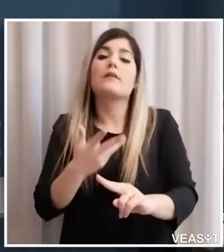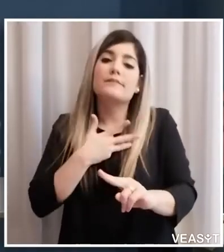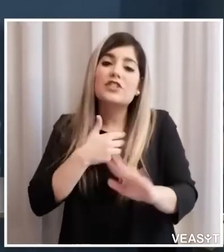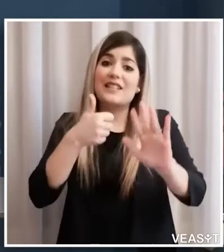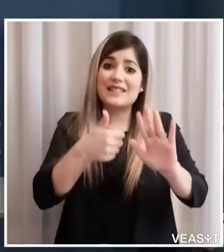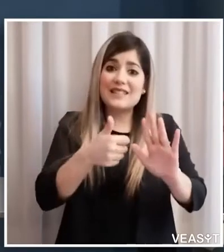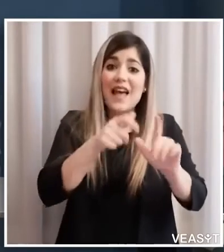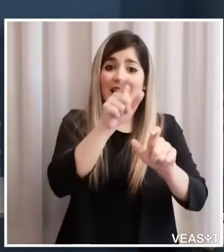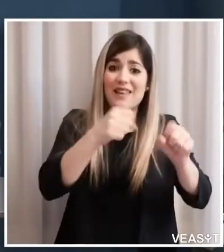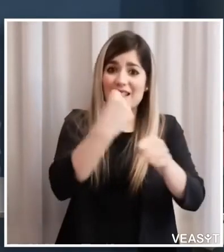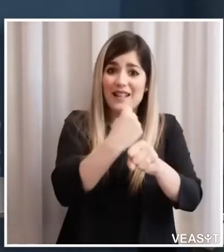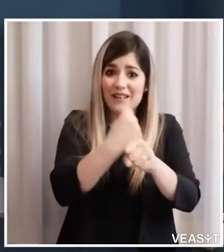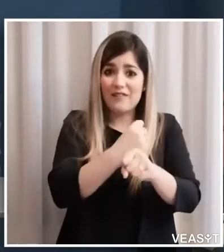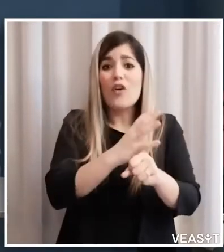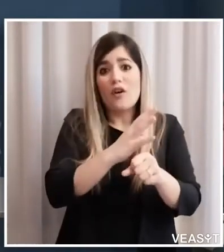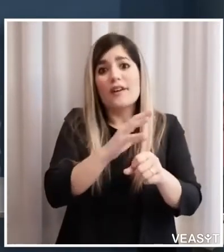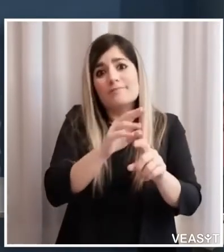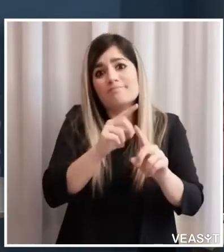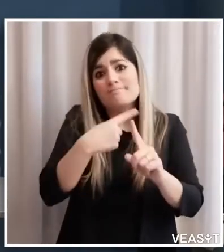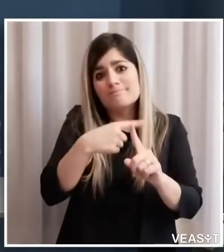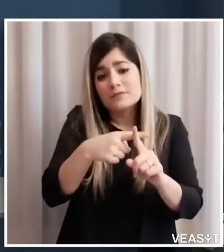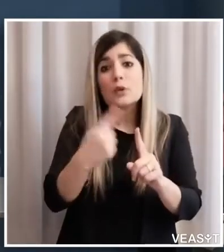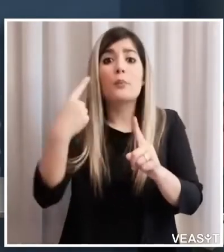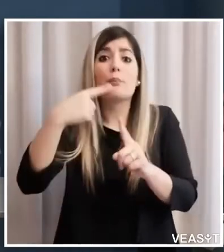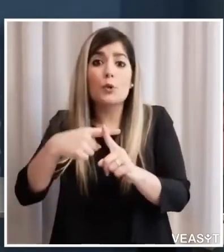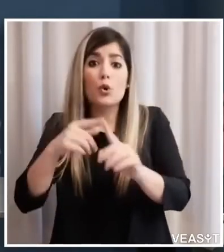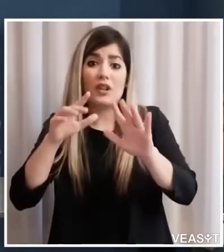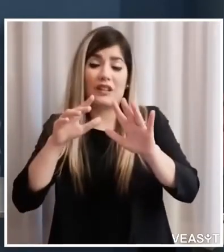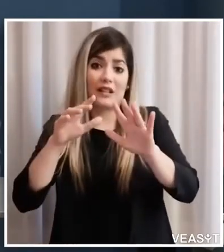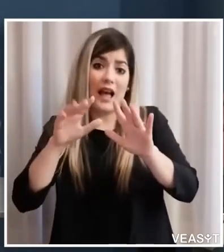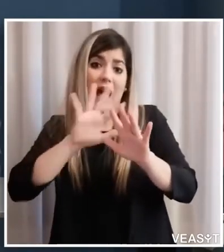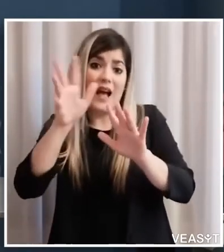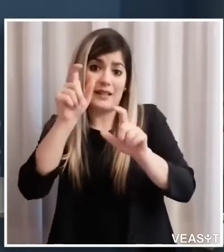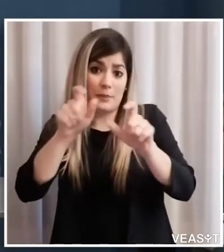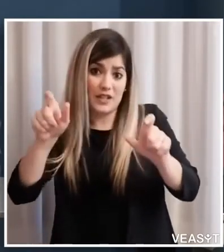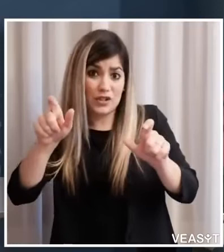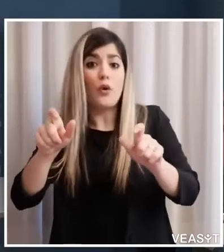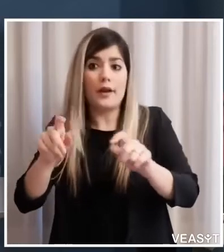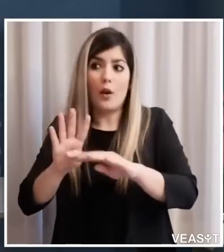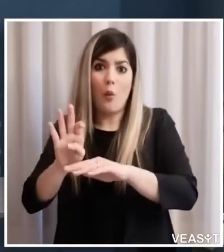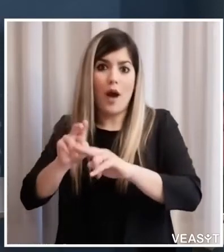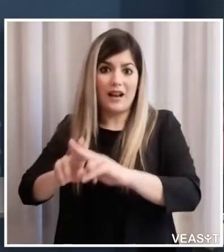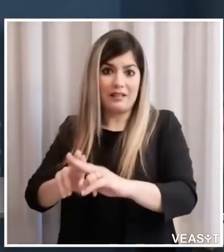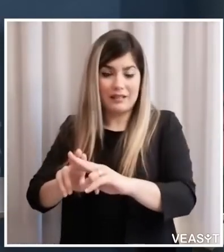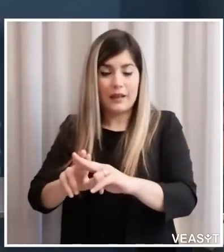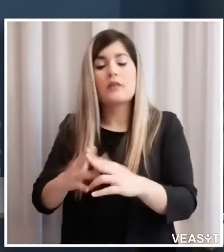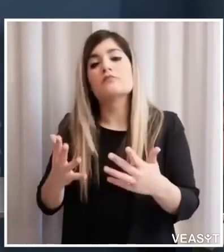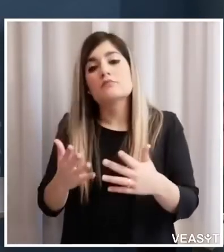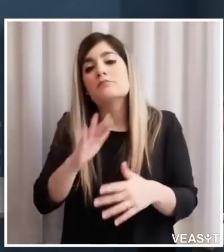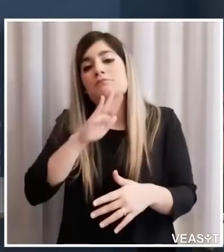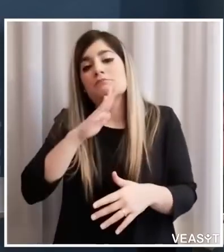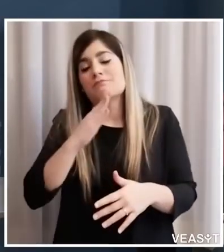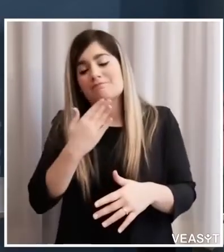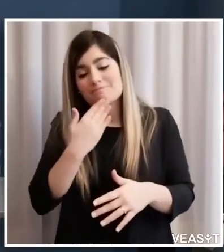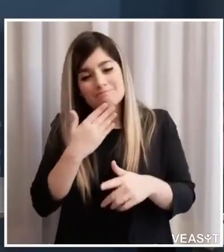che sono attualmente in quarantena nessun per fortuna nessun decesso a causa del virus e quindi questo dato